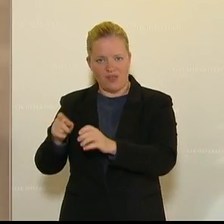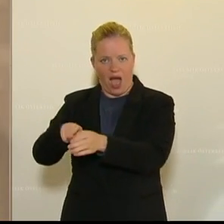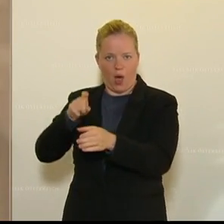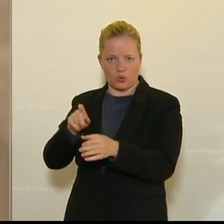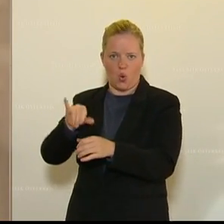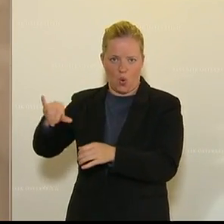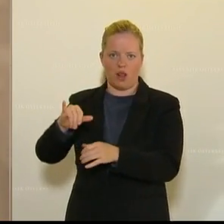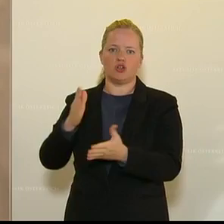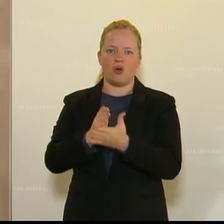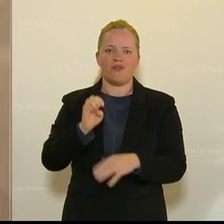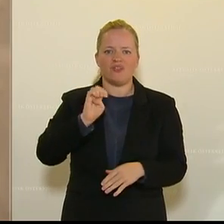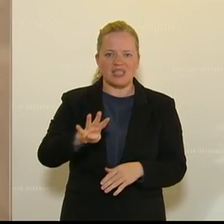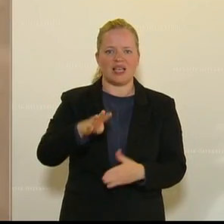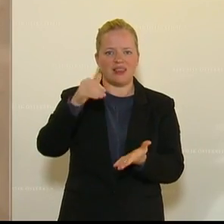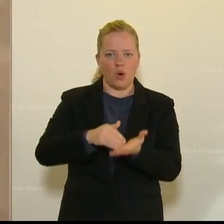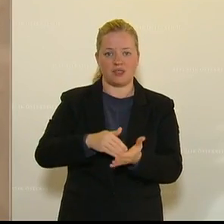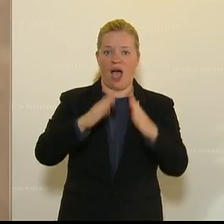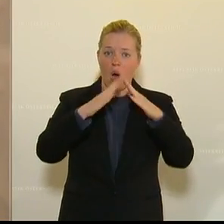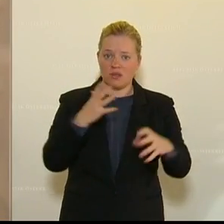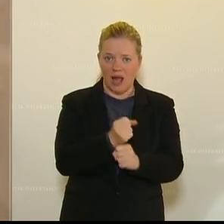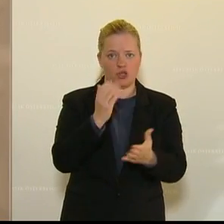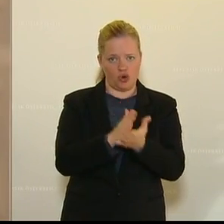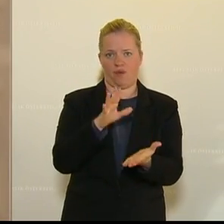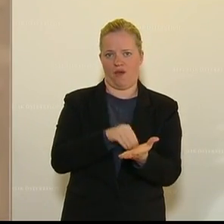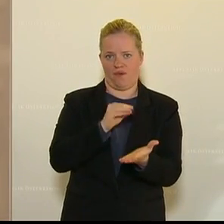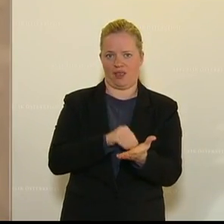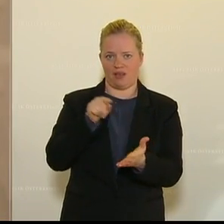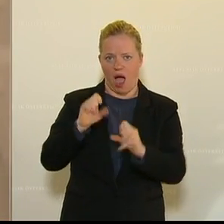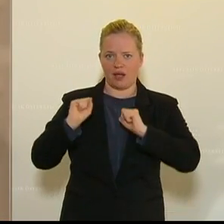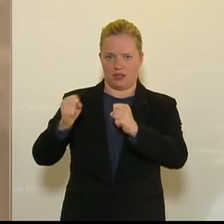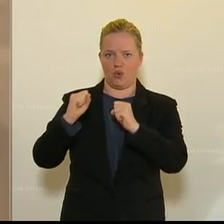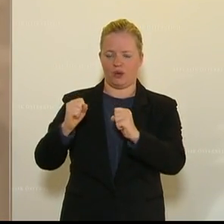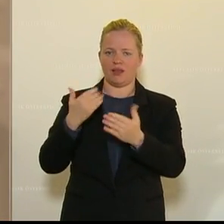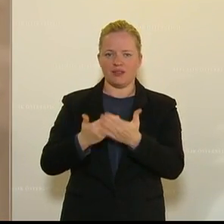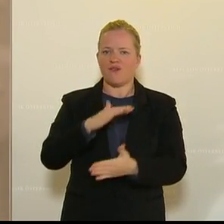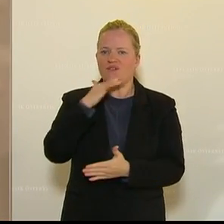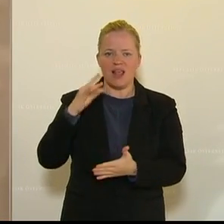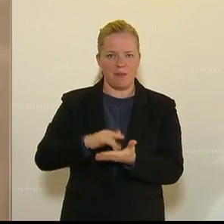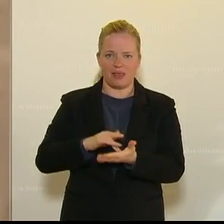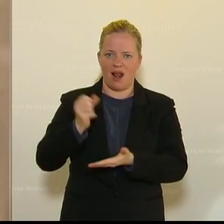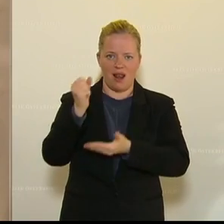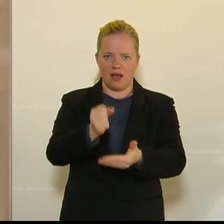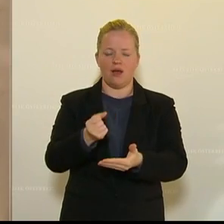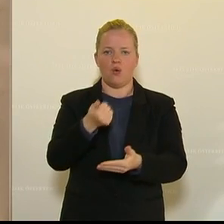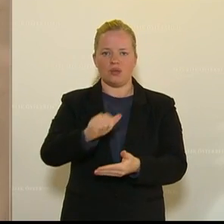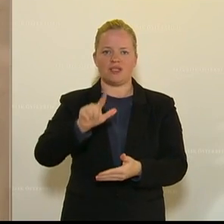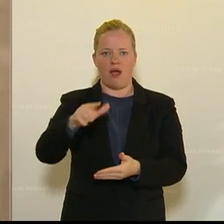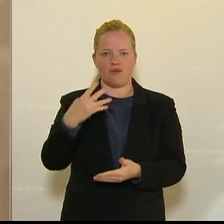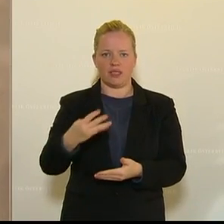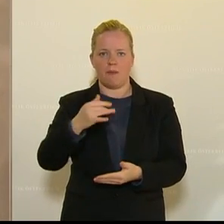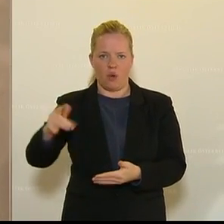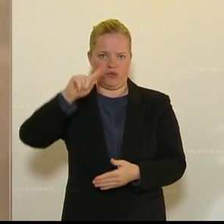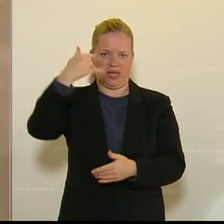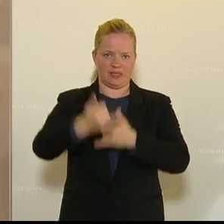gerufen haben, 14.000 Haushalte in Anspruch genommen. Und hier sind sehr, sehr viele Mittel, 142 Millionen im nächsten Jahr